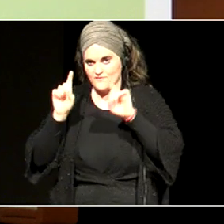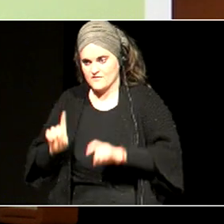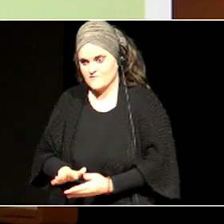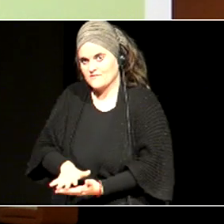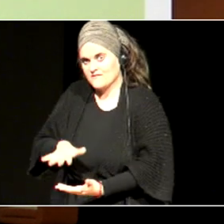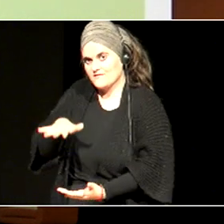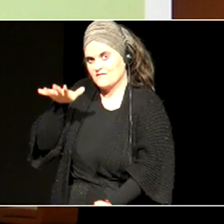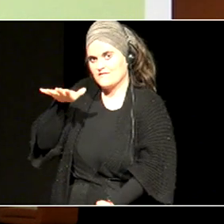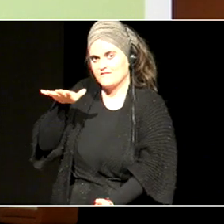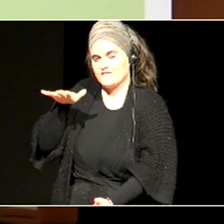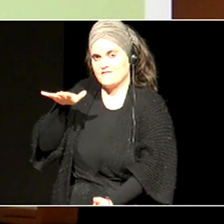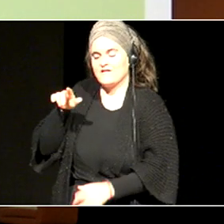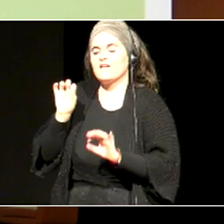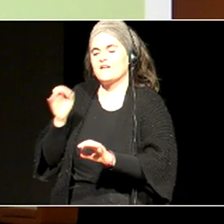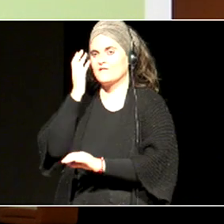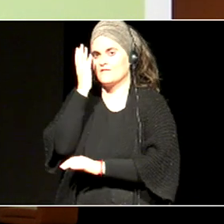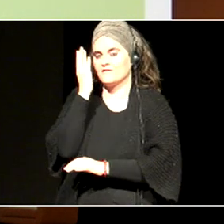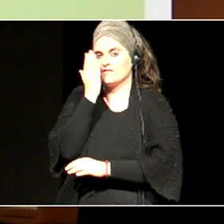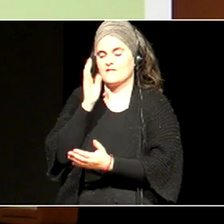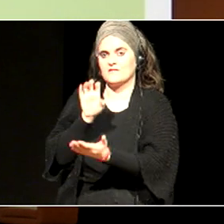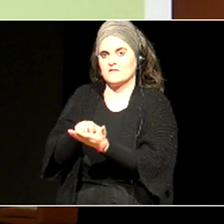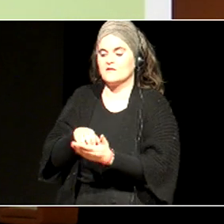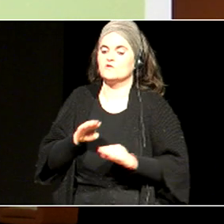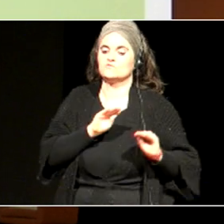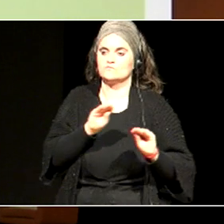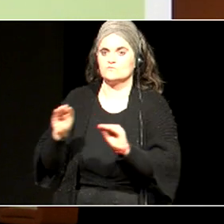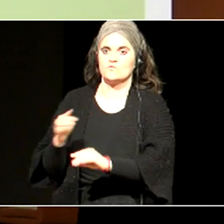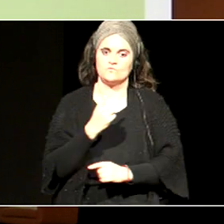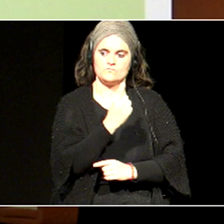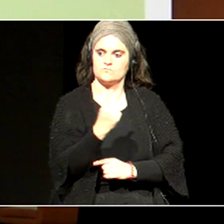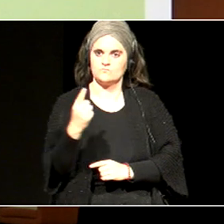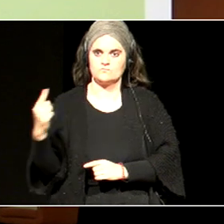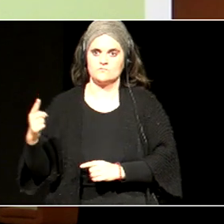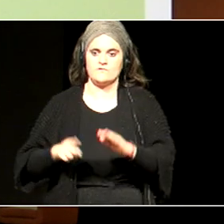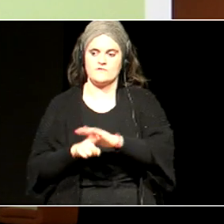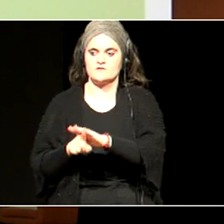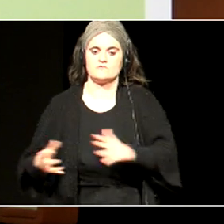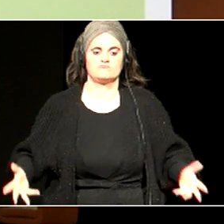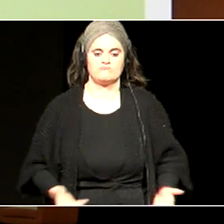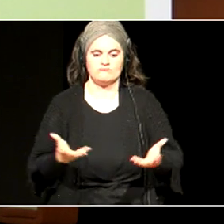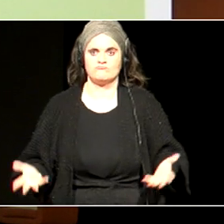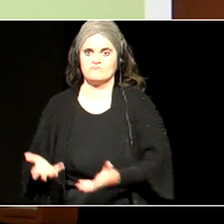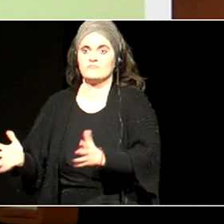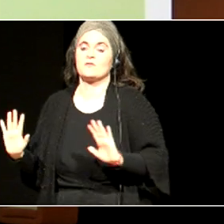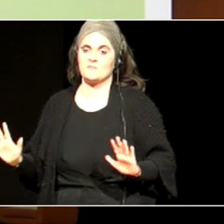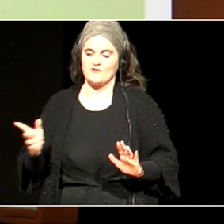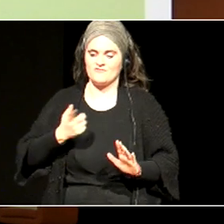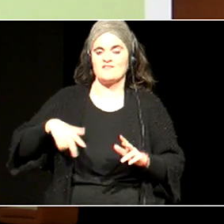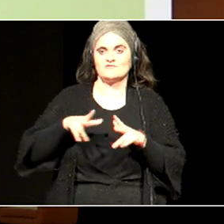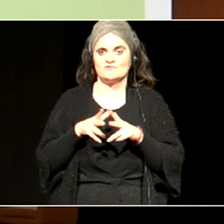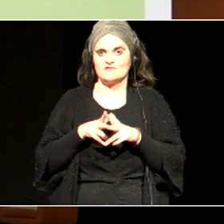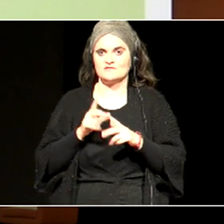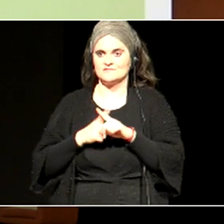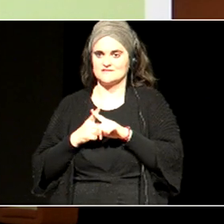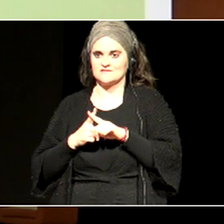eskidetzaren eskola, ez? Beren, banakakotasunaren garapena, bultzatuta. Baina, gizarte seksista batetik,